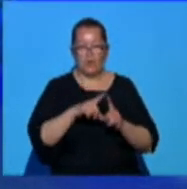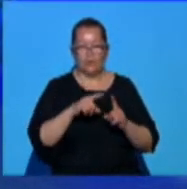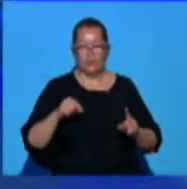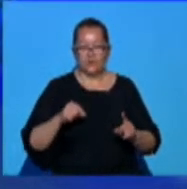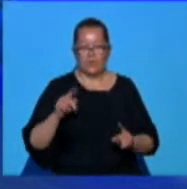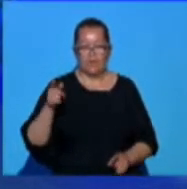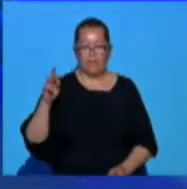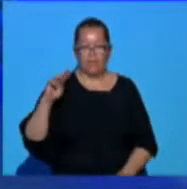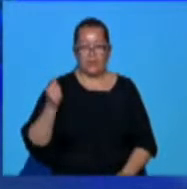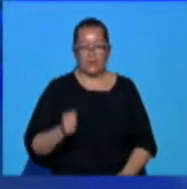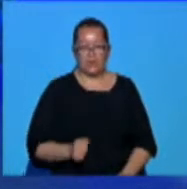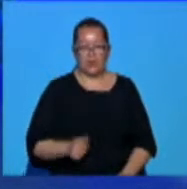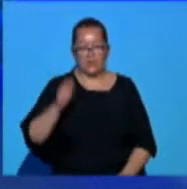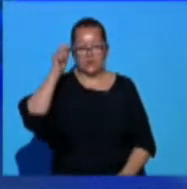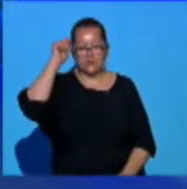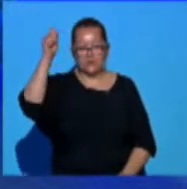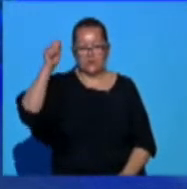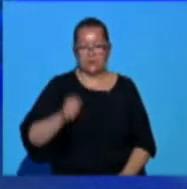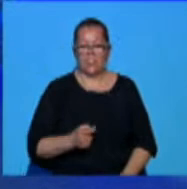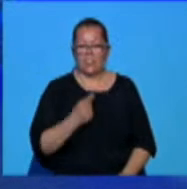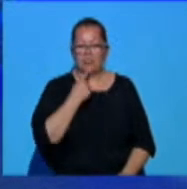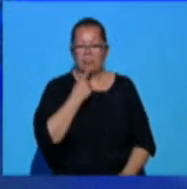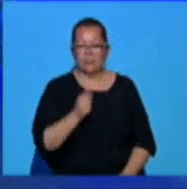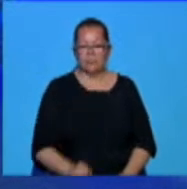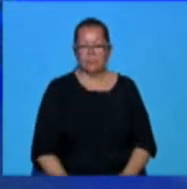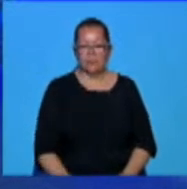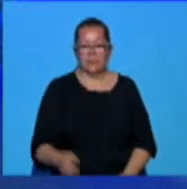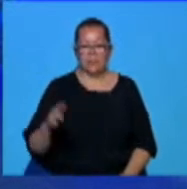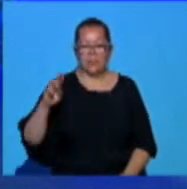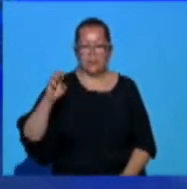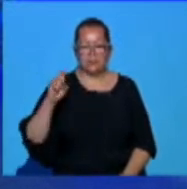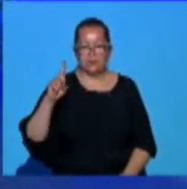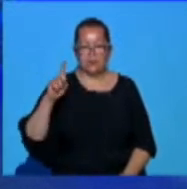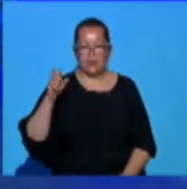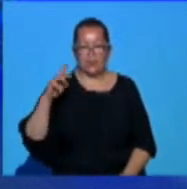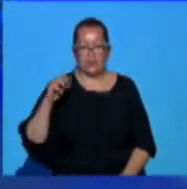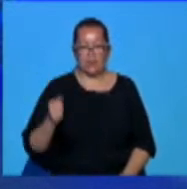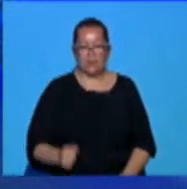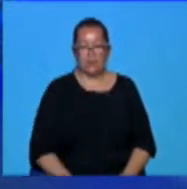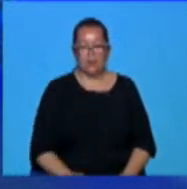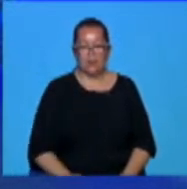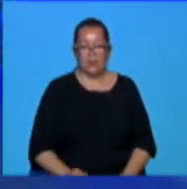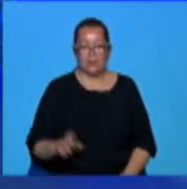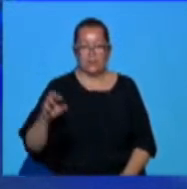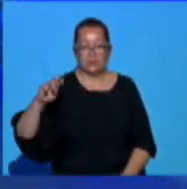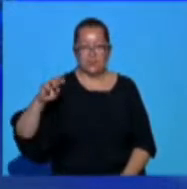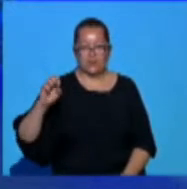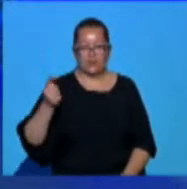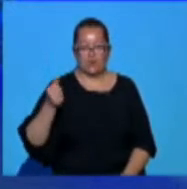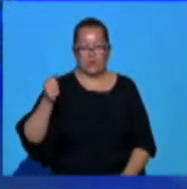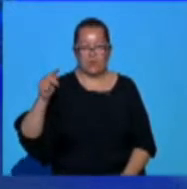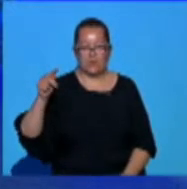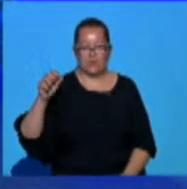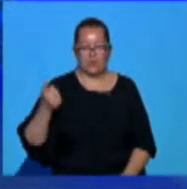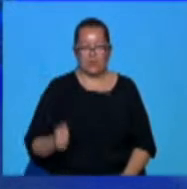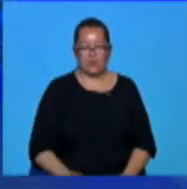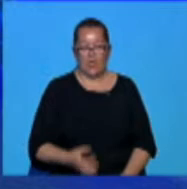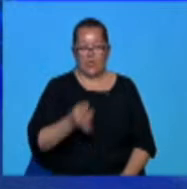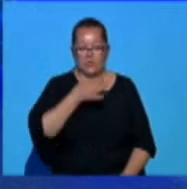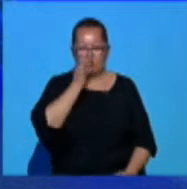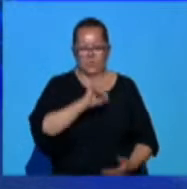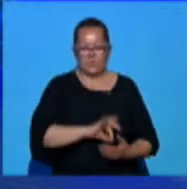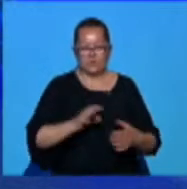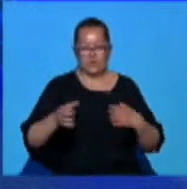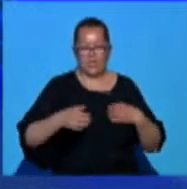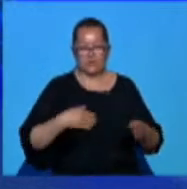britanici vor fi numiți cetățeni de onoare ai Craiovei, regizorul de teatrul Declan Dunnellan și scenograful său Nick Omerod. Solicitarea a